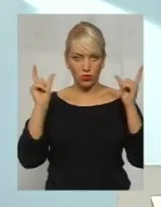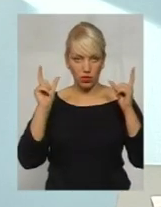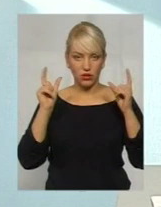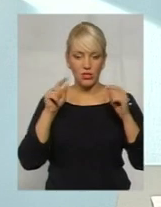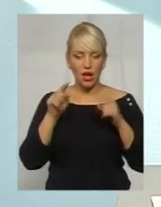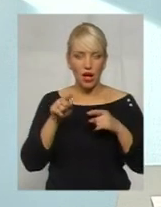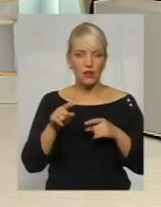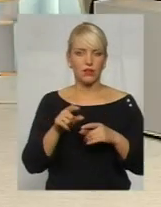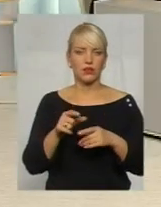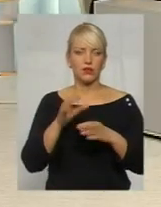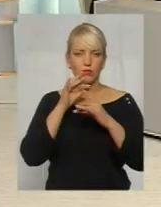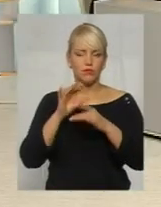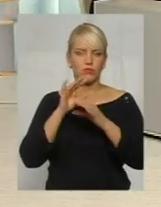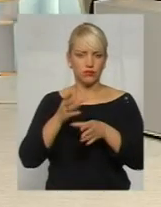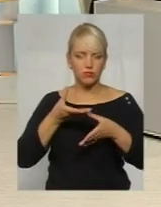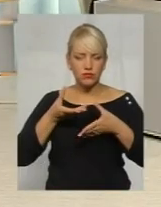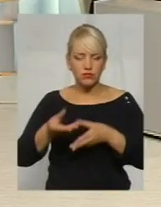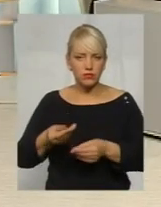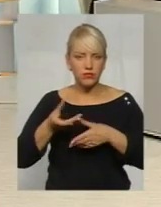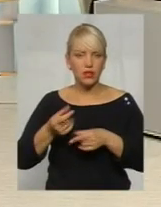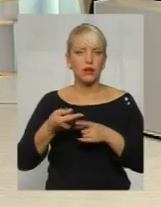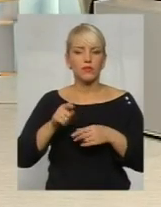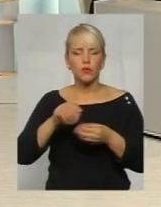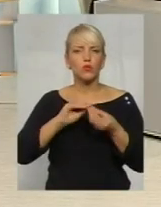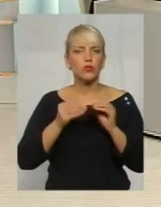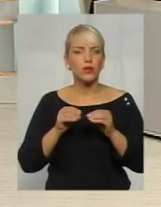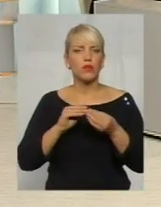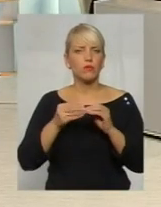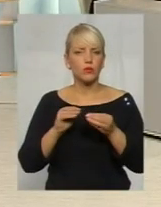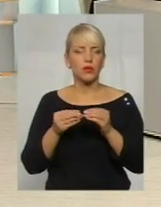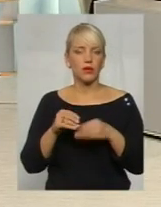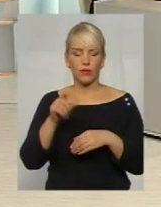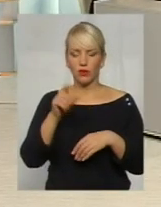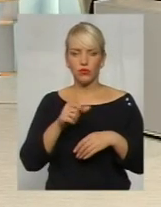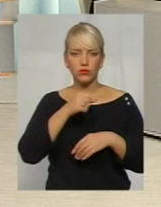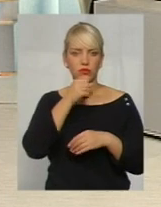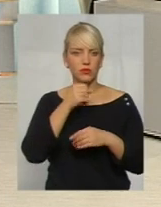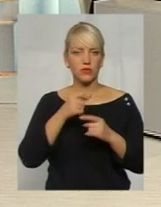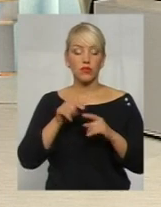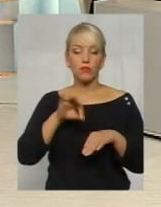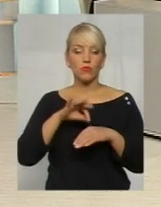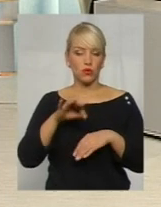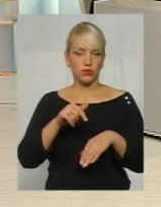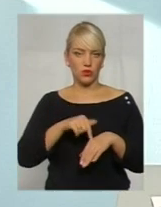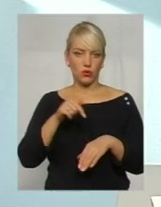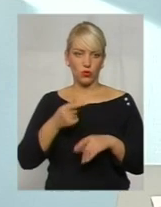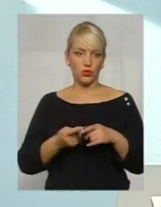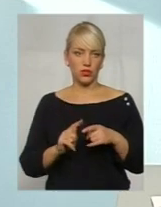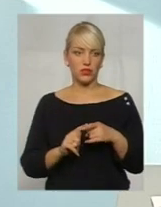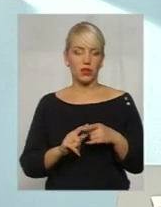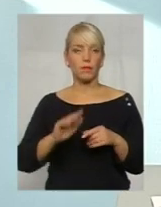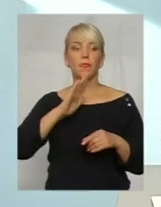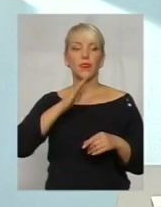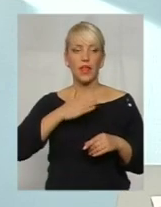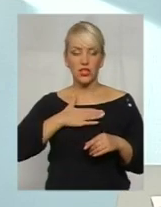накручують, що дійсно сталася проблема з ним, літні люди, вони дуже болісно на це реагують. Наше